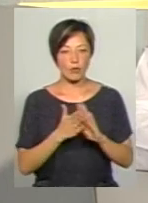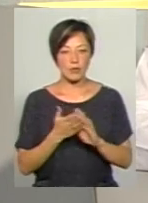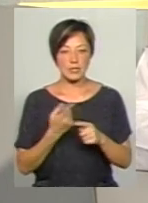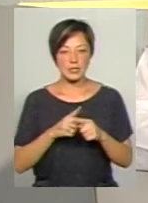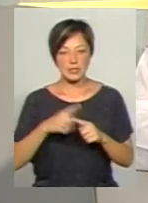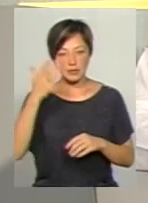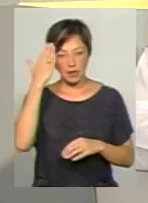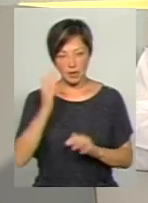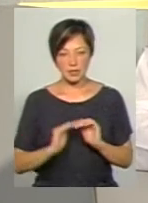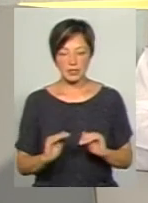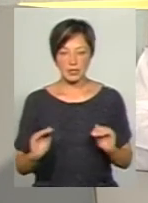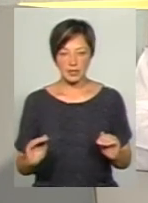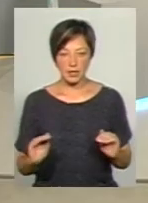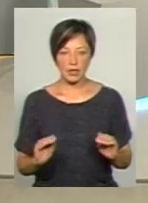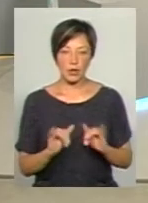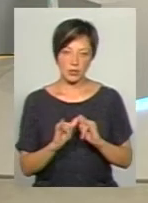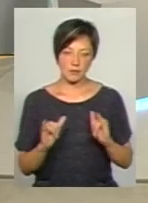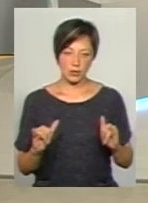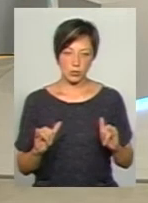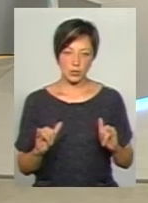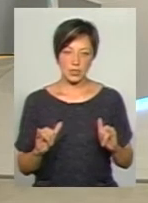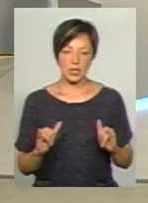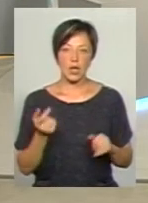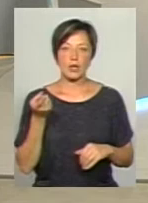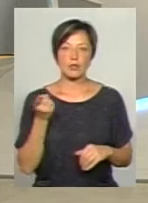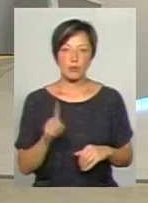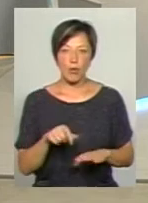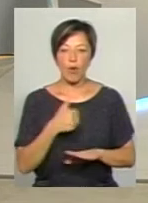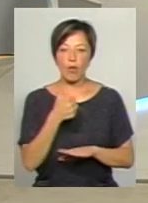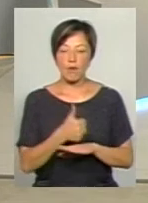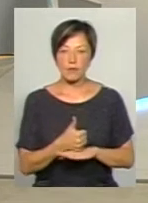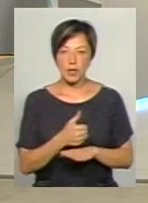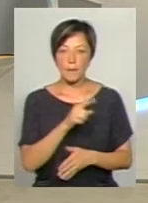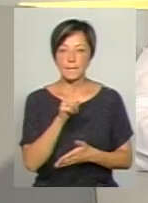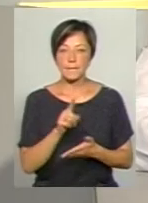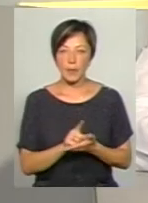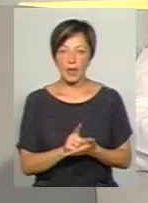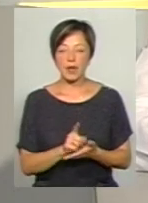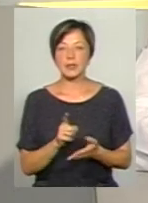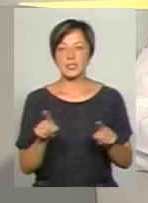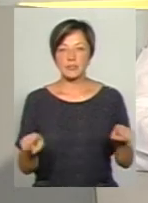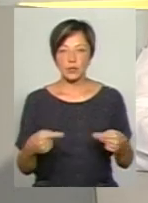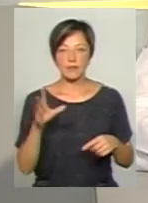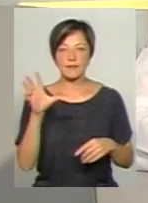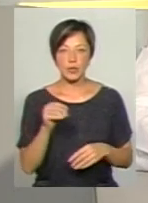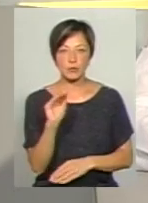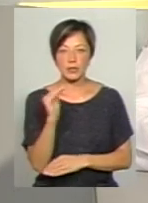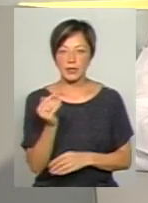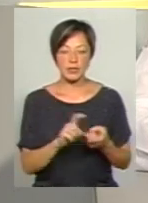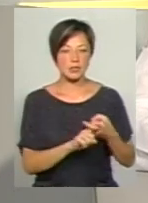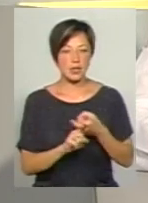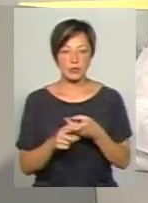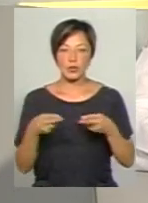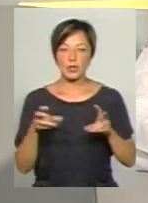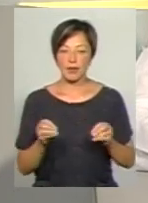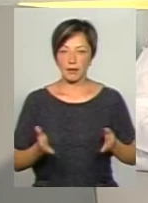таланти дітей, власне, розвинулися. Тому і головне покликання, і те, що я говорив, ми маємо створити все, щоб дитина, незалежно від того,